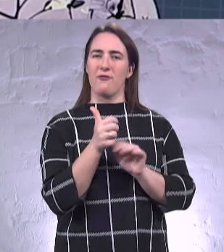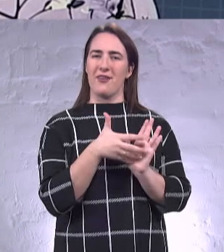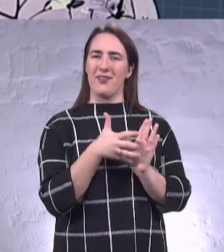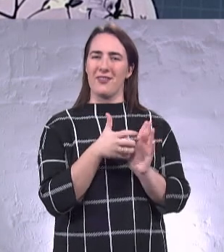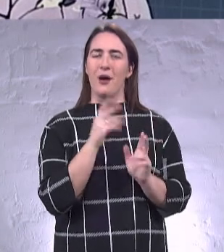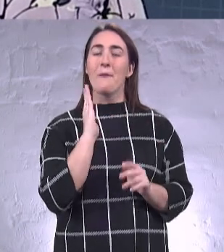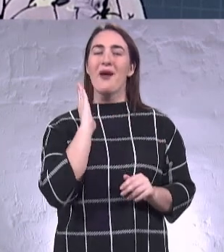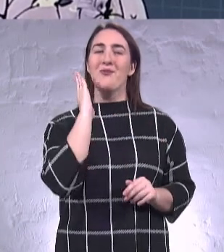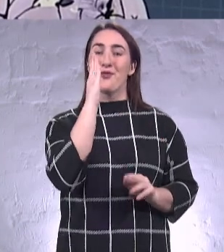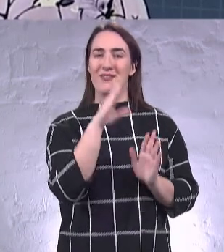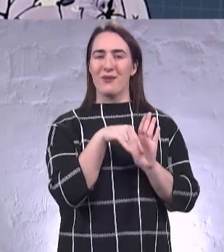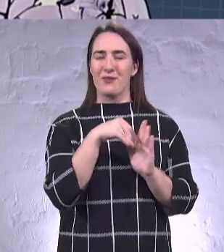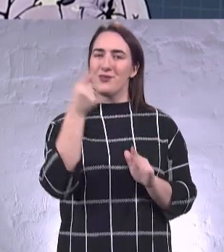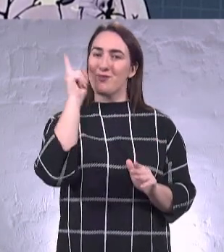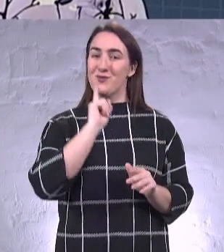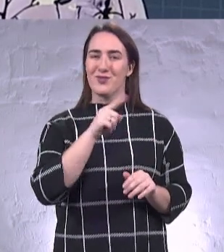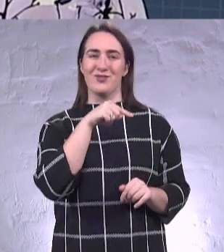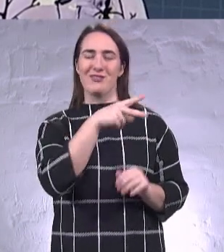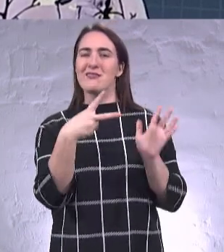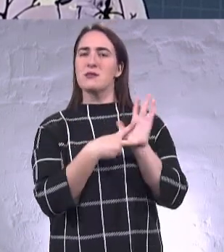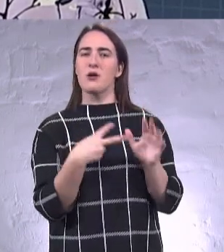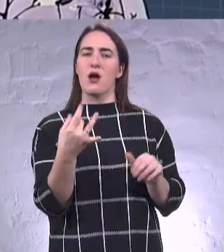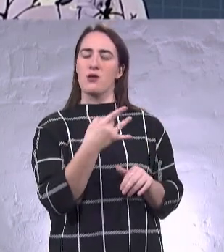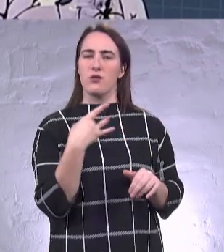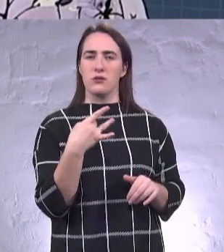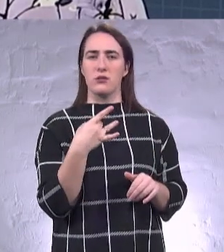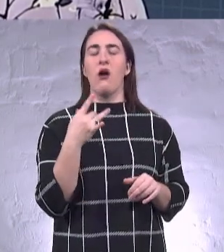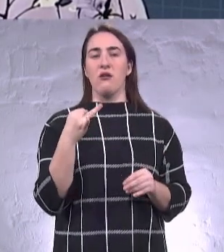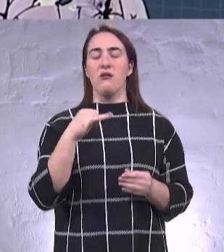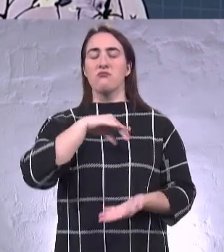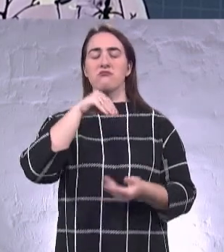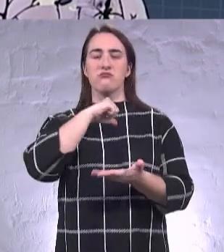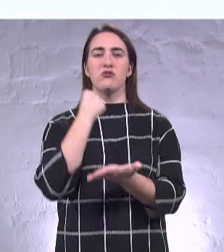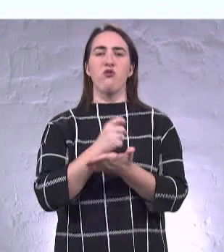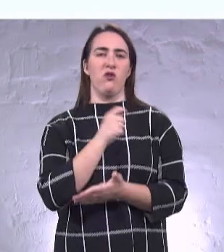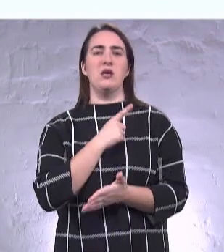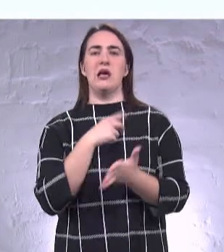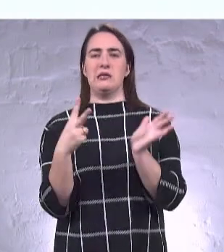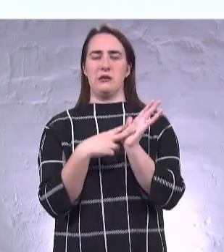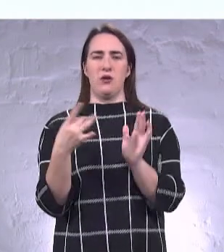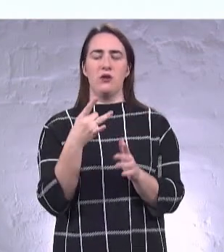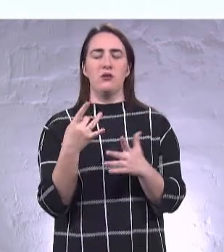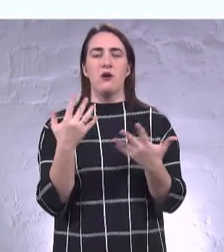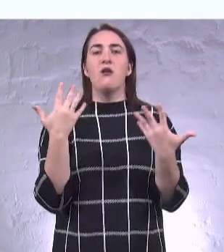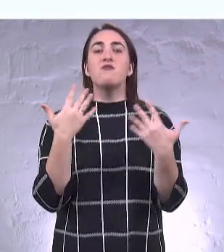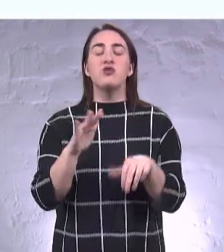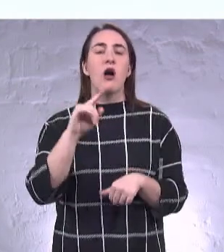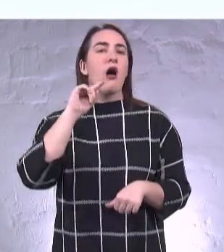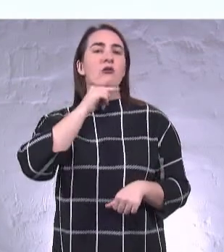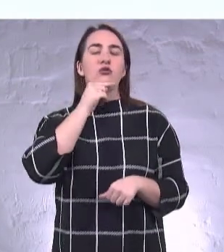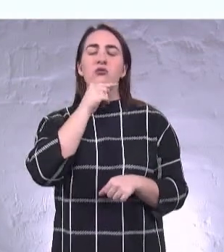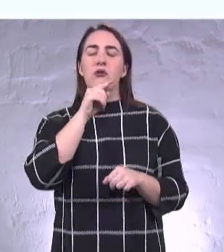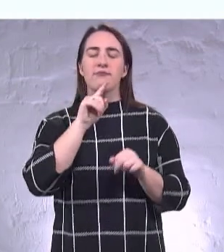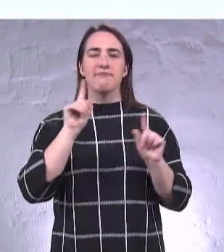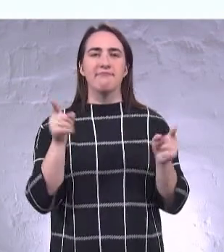майбутні вибори до місцевих рад. І приймають сім районів. Уже не буде економічної складової